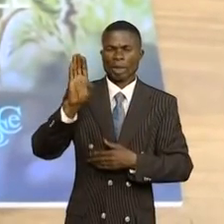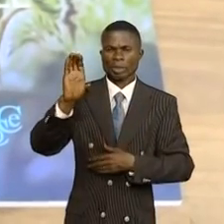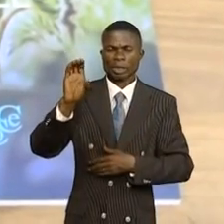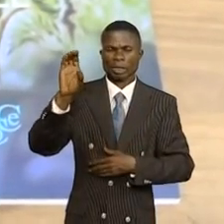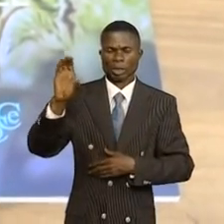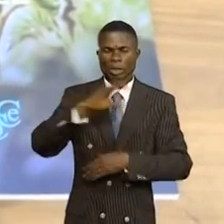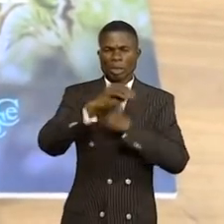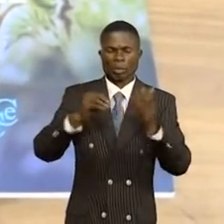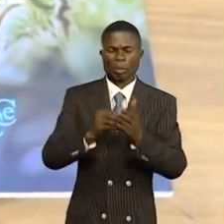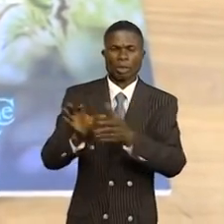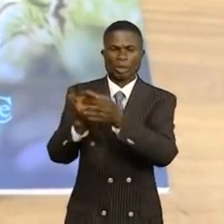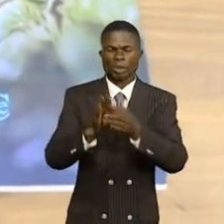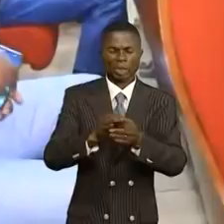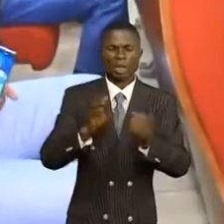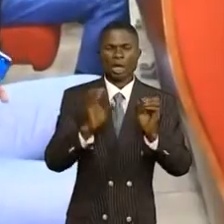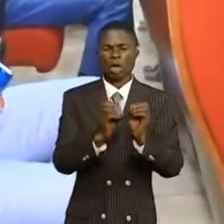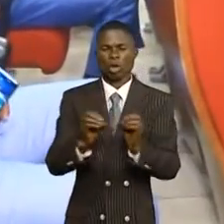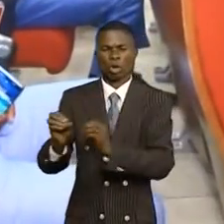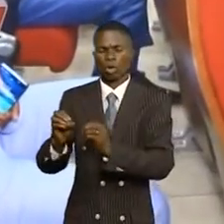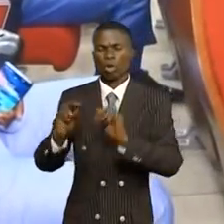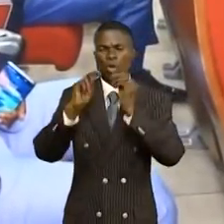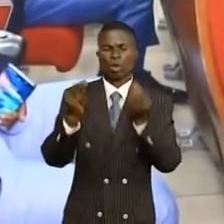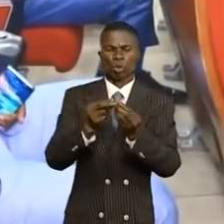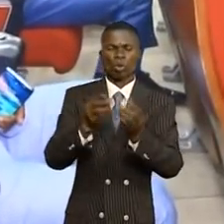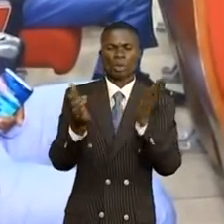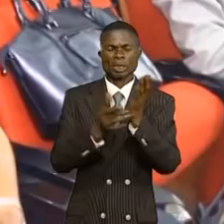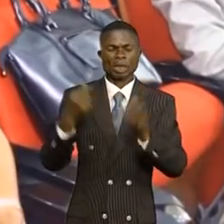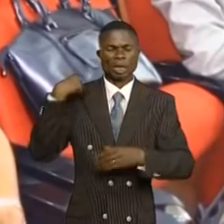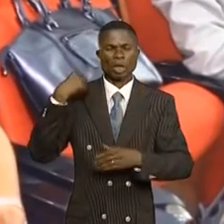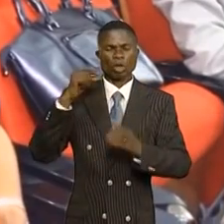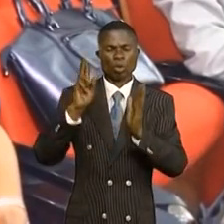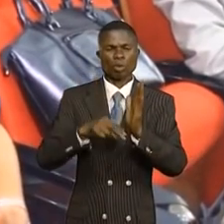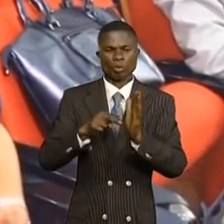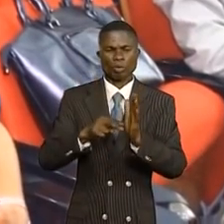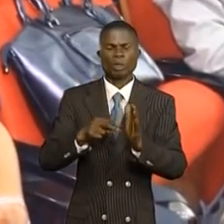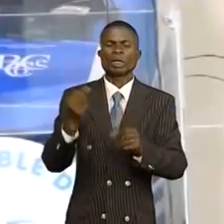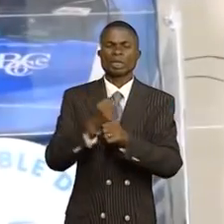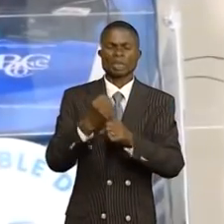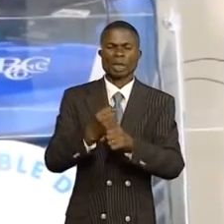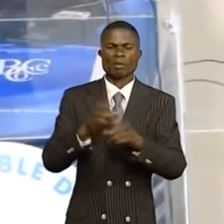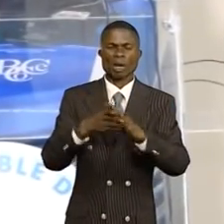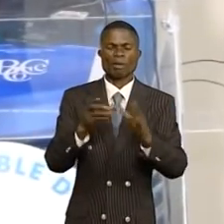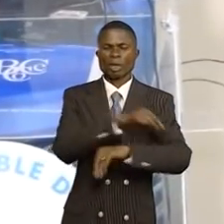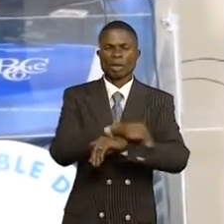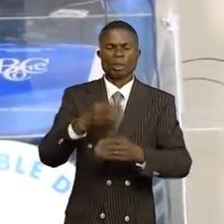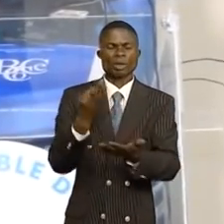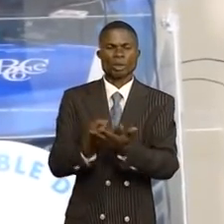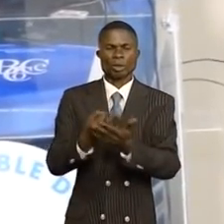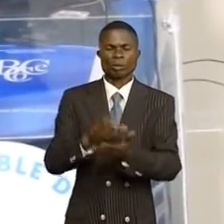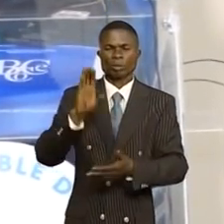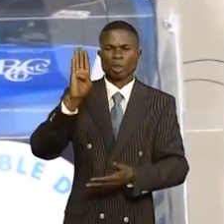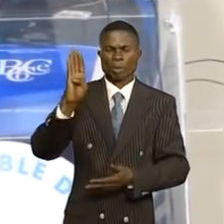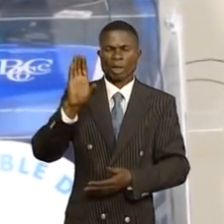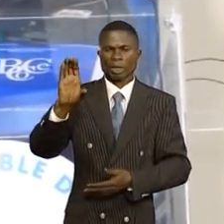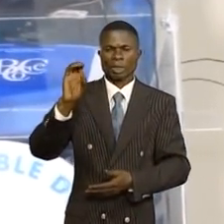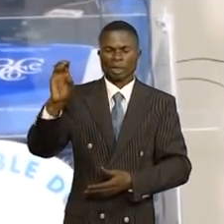bureau central de coordination, un organe technique du gouvernement sous titel du ministère des Finances. Le BSECO, justement, avec l